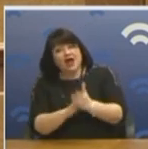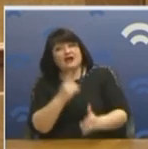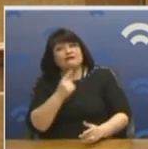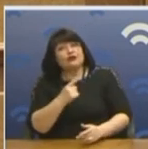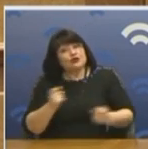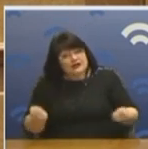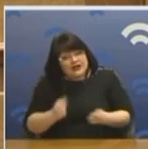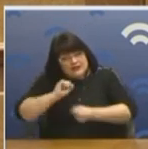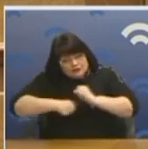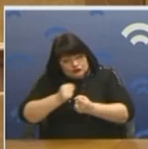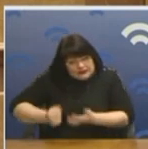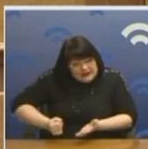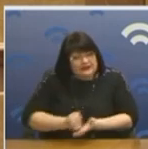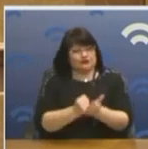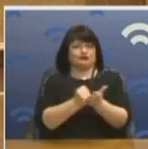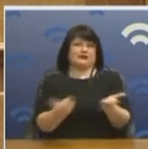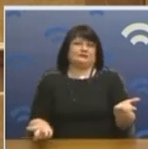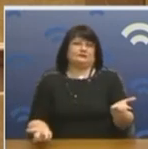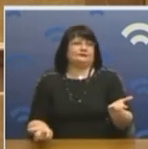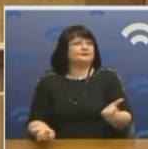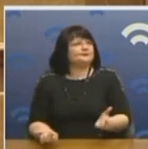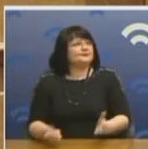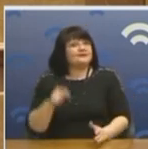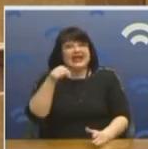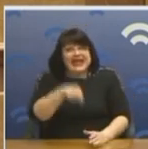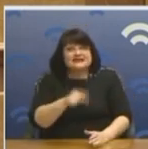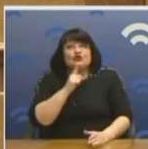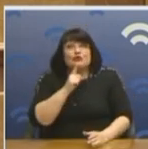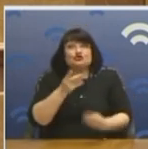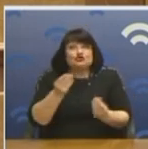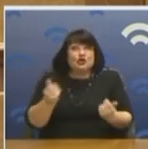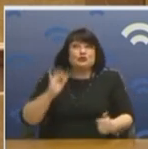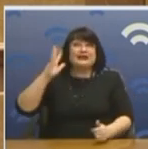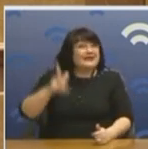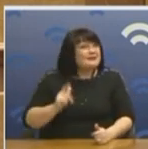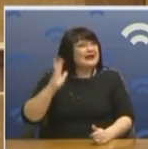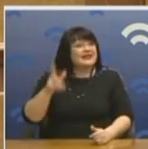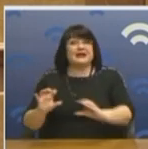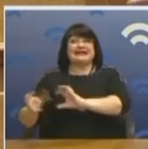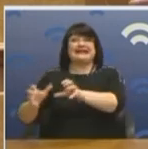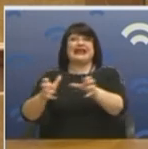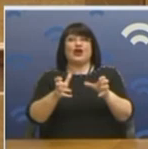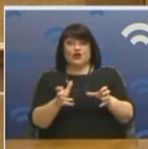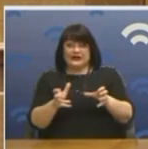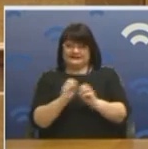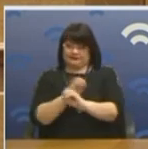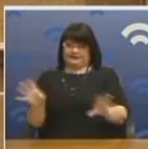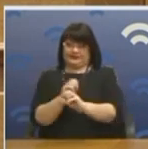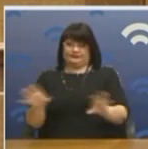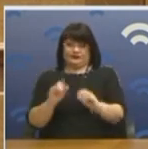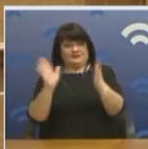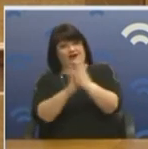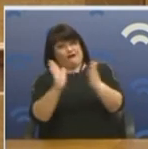προσπάθεια δικά σας και προτάσεις για να τις υλοποιήσετε. Αλλά έτσι όπως το κάνετε, το κάνετε για την τηλεόραση, για τα μέσα ανημερώσεως, για να σας έλεγε